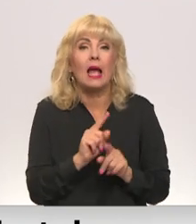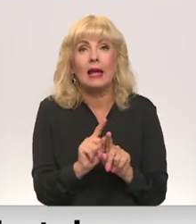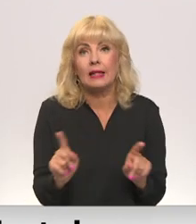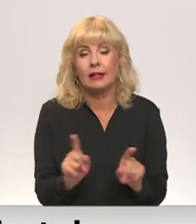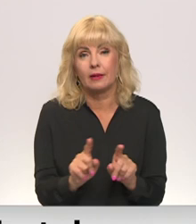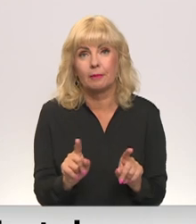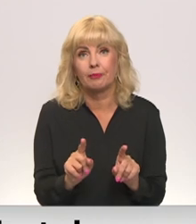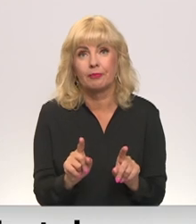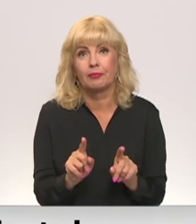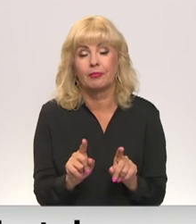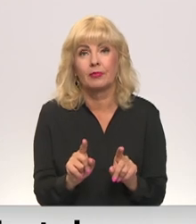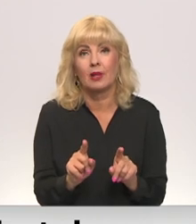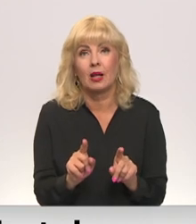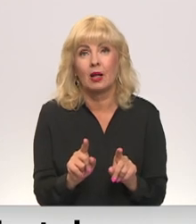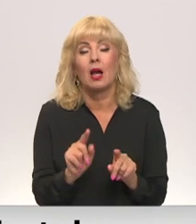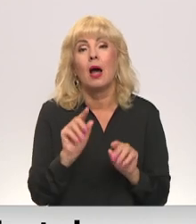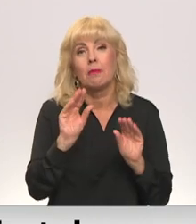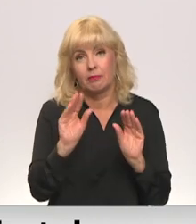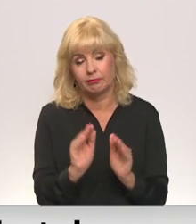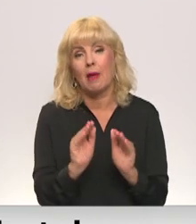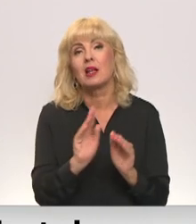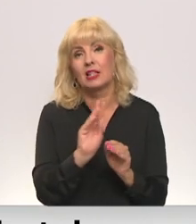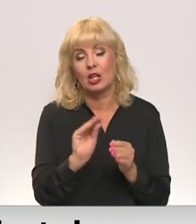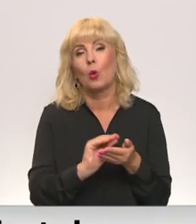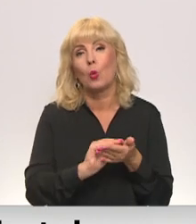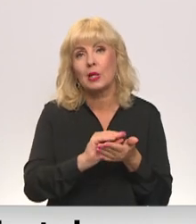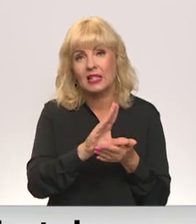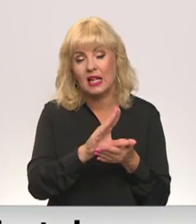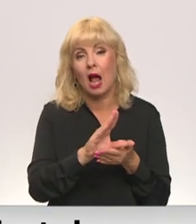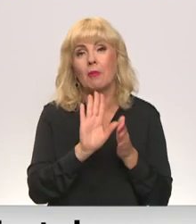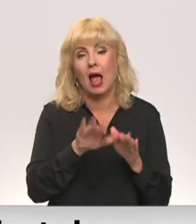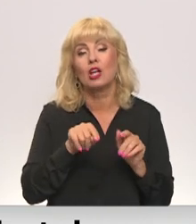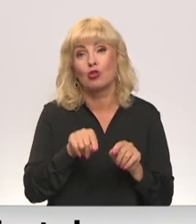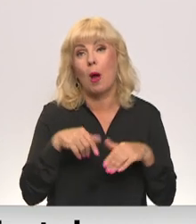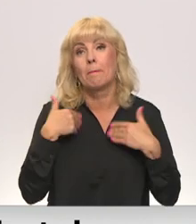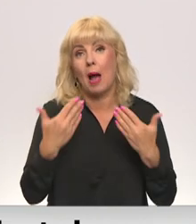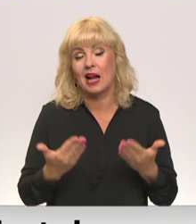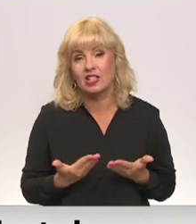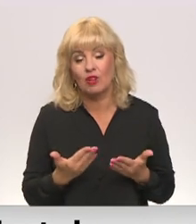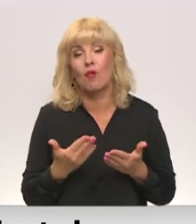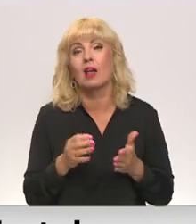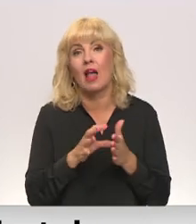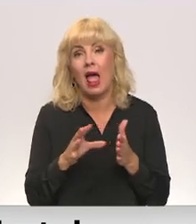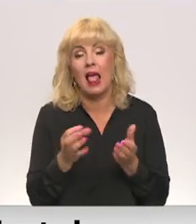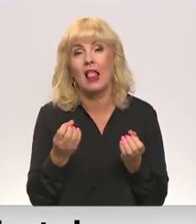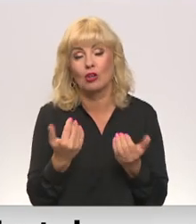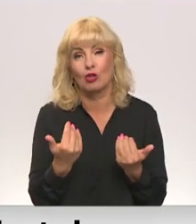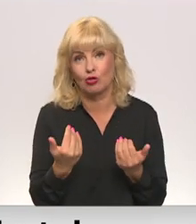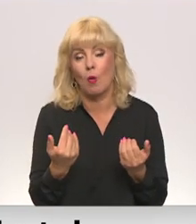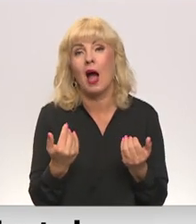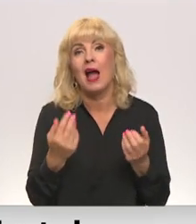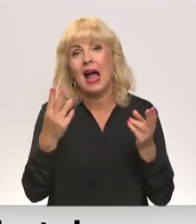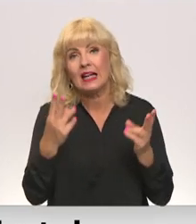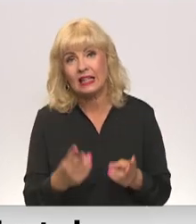nelieli uzkrājumi, lai mēs varētu pārdzīvot šo energokrīzi šo sezonu. Salīdzinot ar